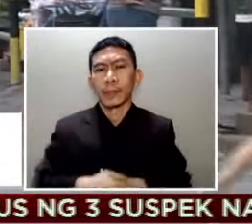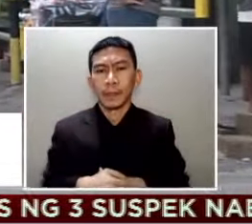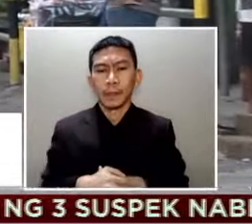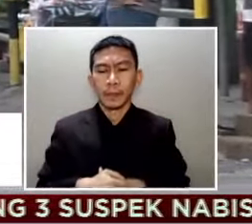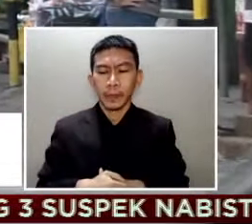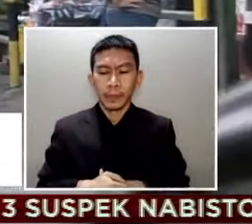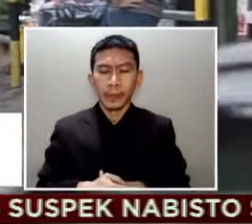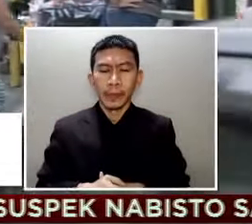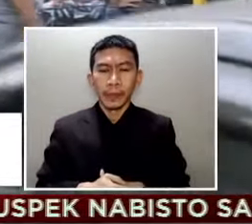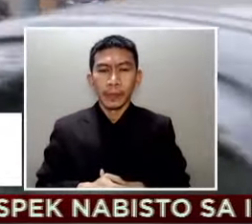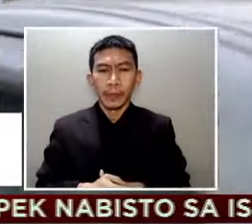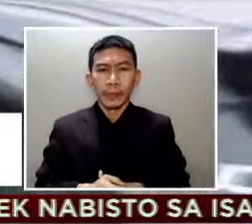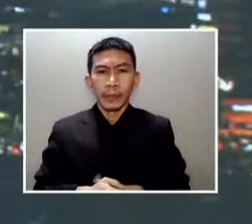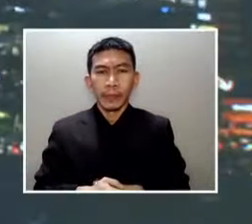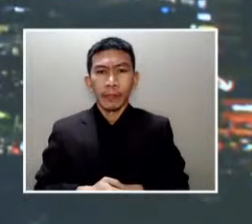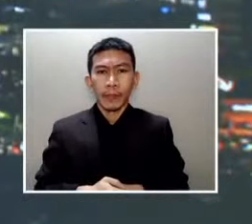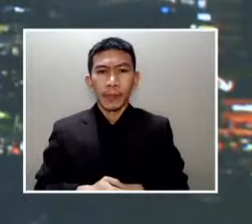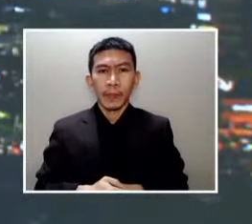-CBN News.